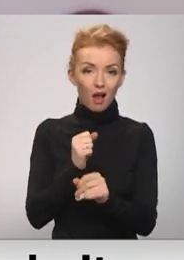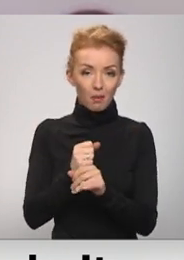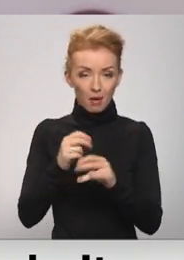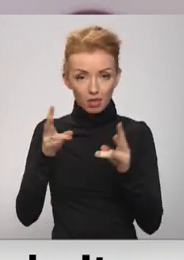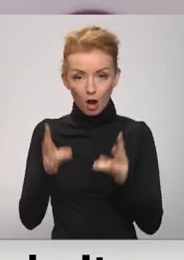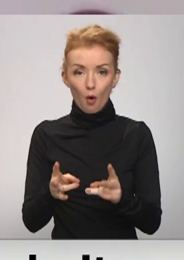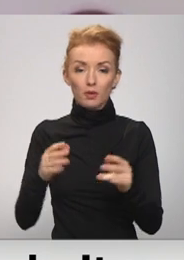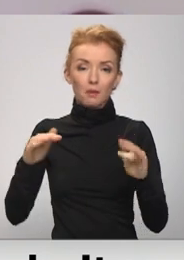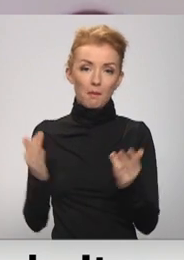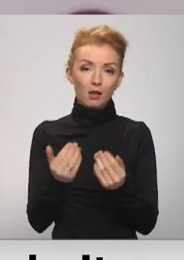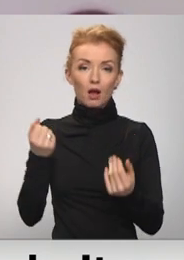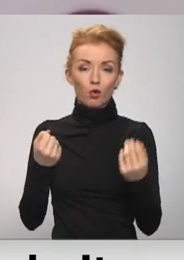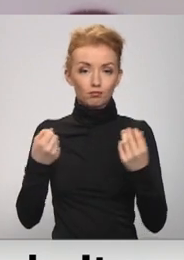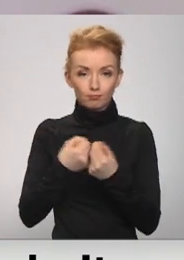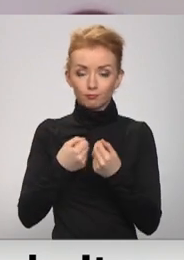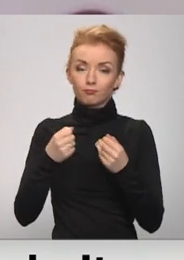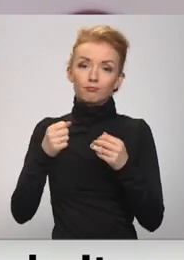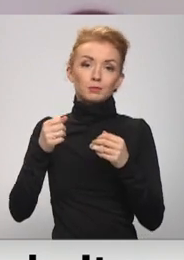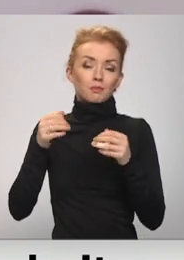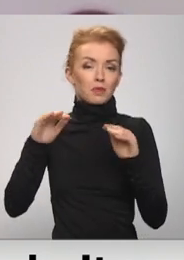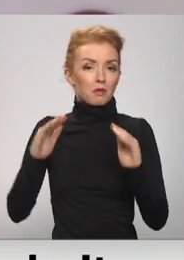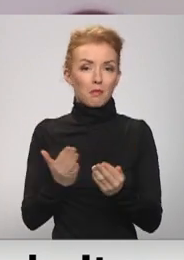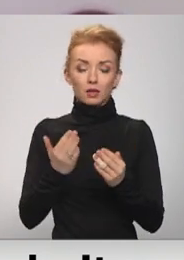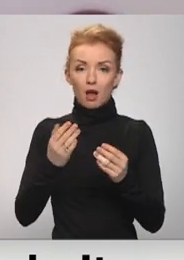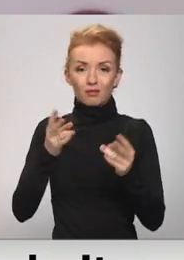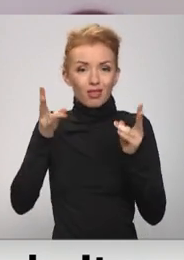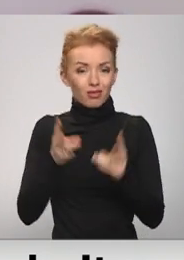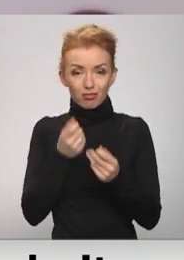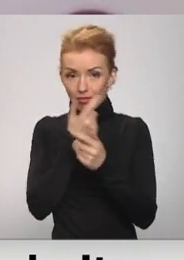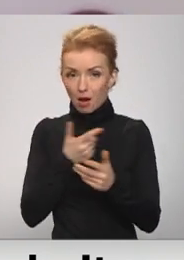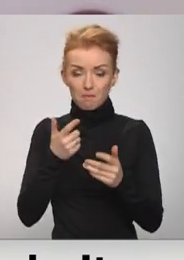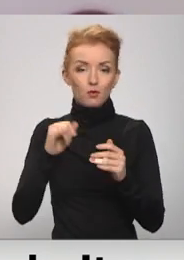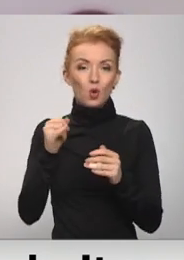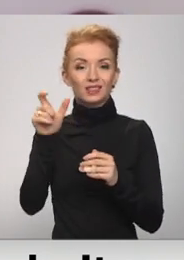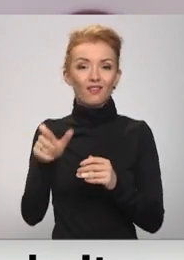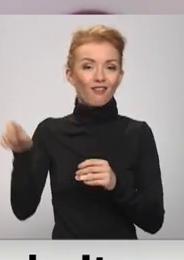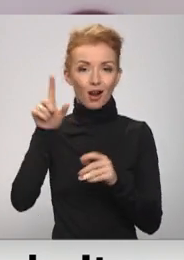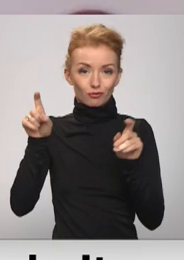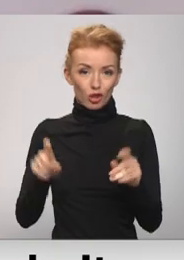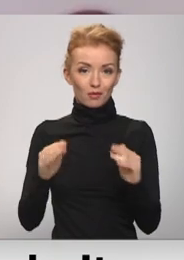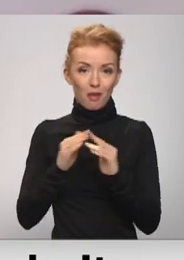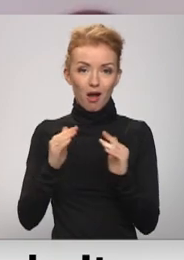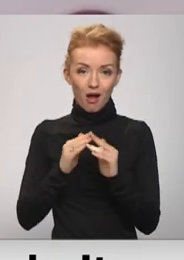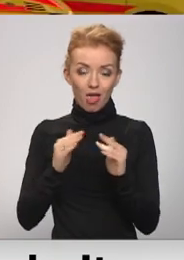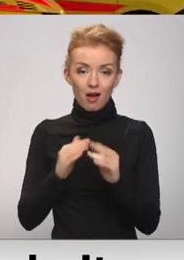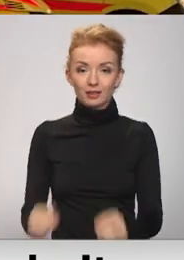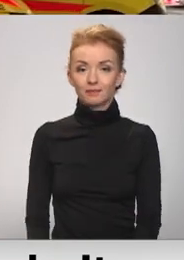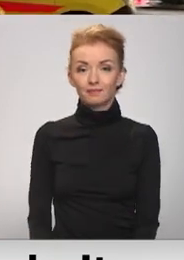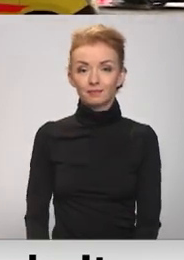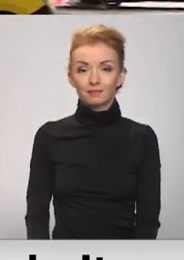mazāk auto avārijas negadījumi. Cilvēki vienkārši vairāk atrodas mājās un ir mazāk dažāda veida notikumi.